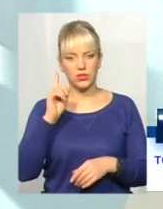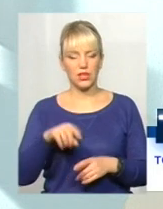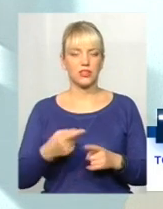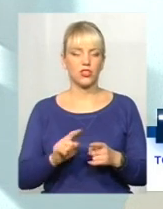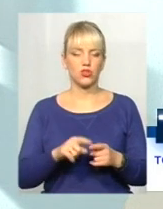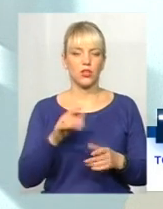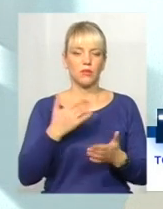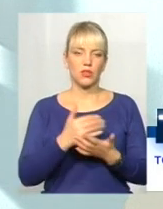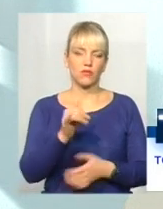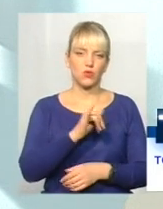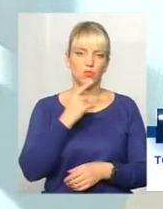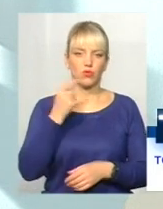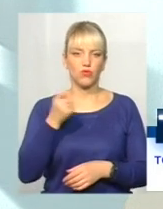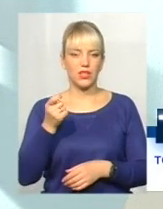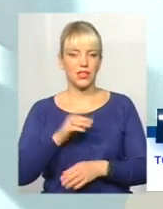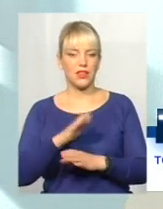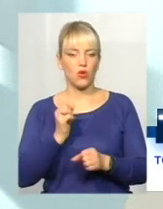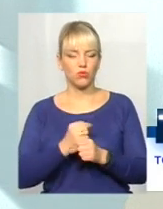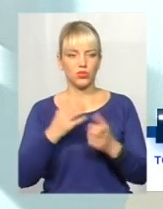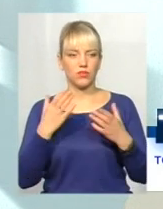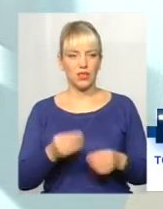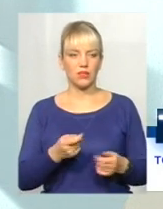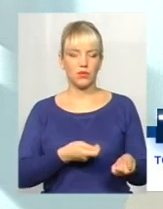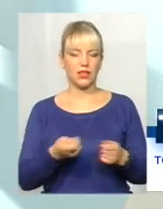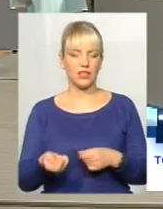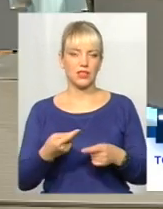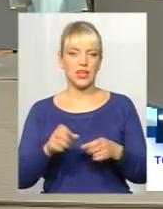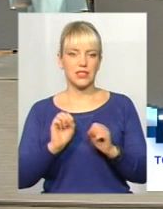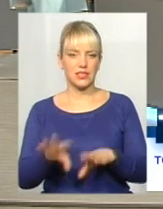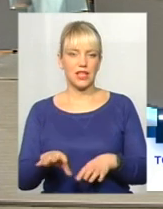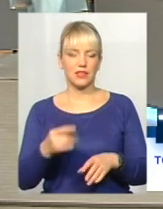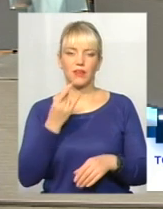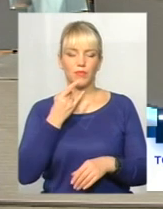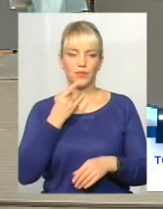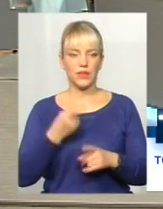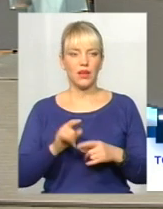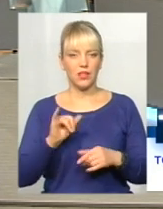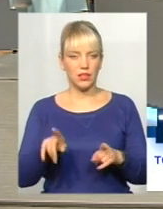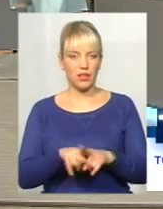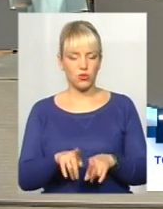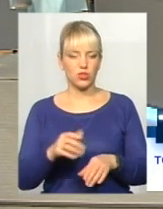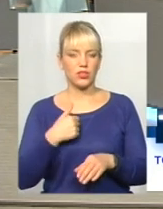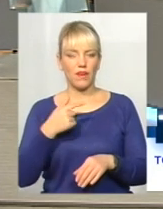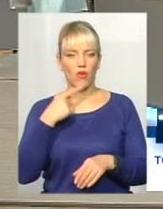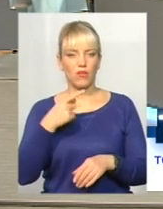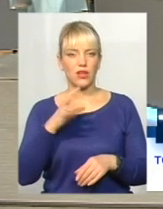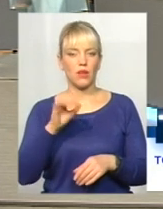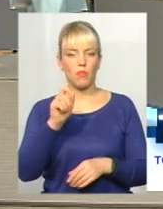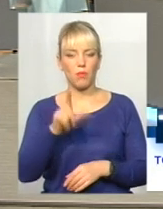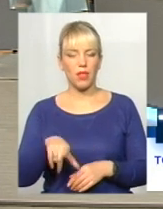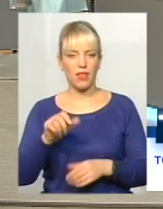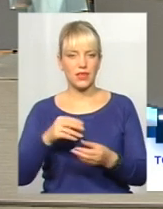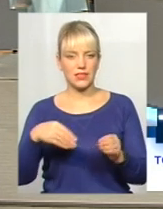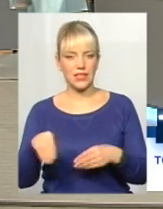можуть з суботу і неділю, не в робочий день, а в будній день принести, здати такі відходи. Ну і, звичайно, як я вже говорила, пластик і папір